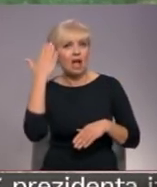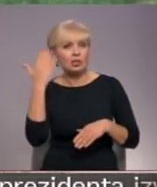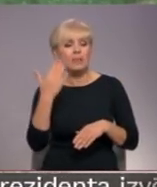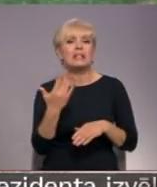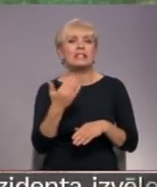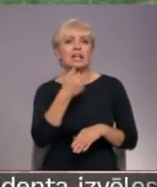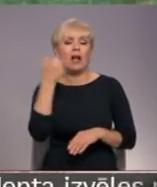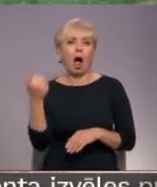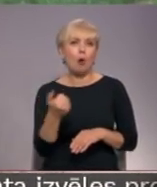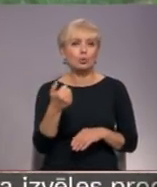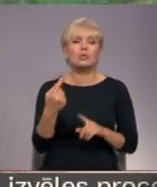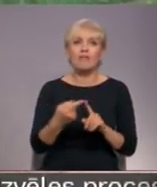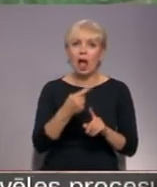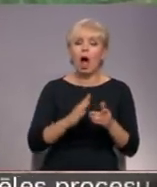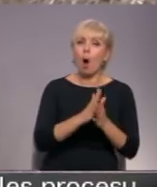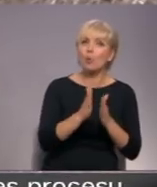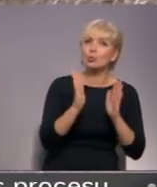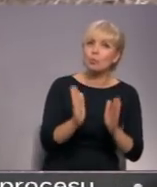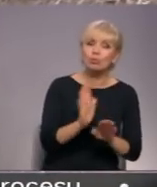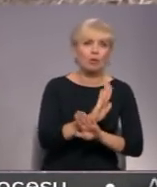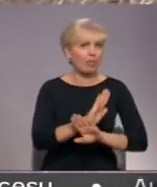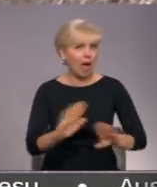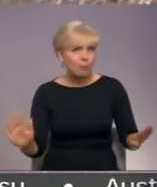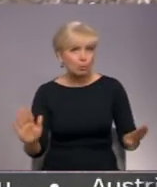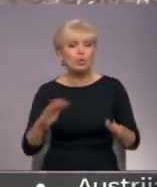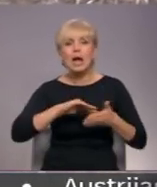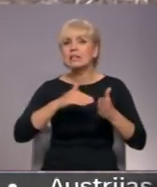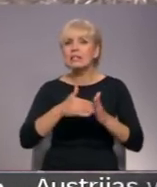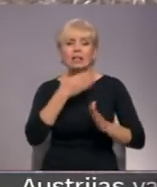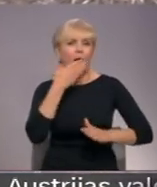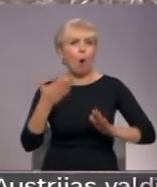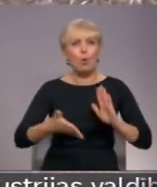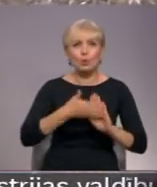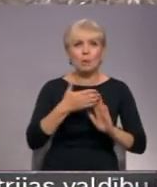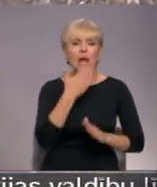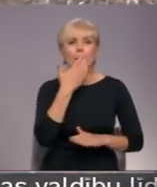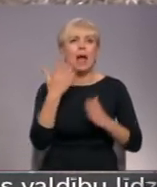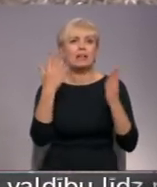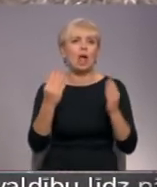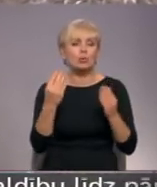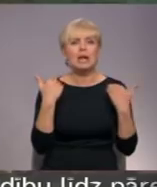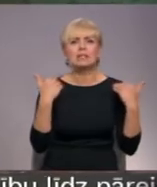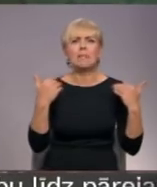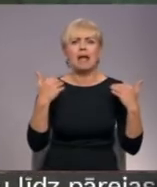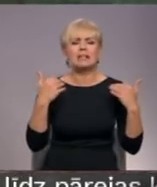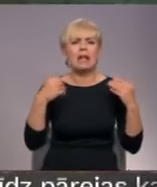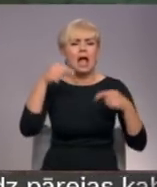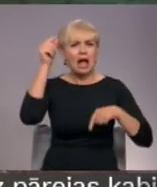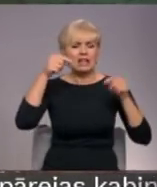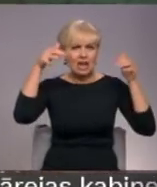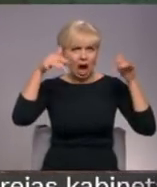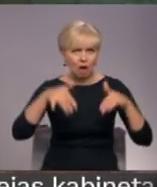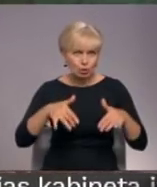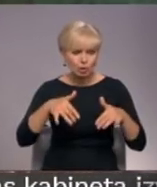gadus vēl tur kaut kas augs vai neaugs. Situācija nav uzlabojis arī pēdējo dienu spēcīgais lietus. Zaļ āsni